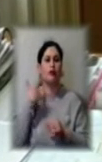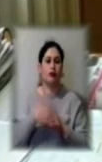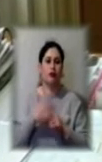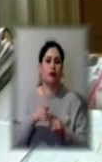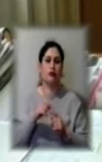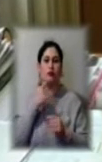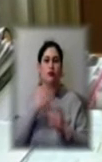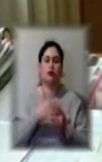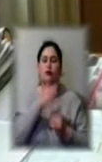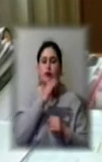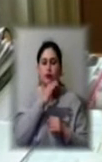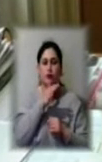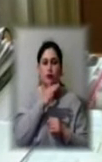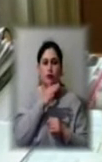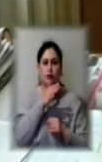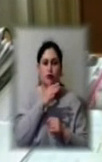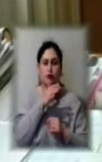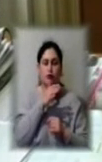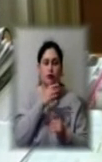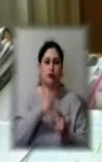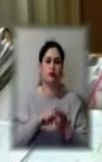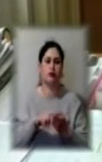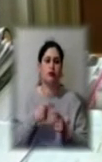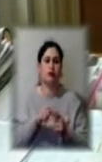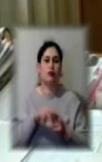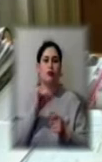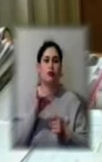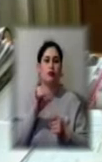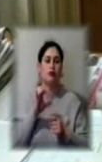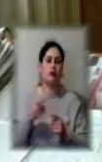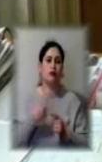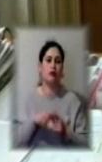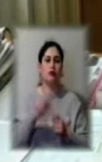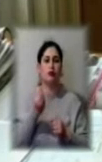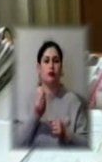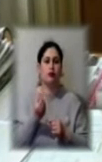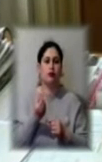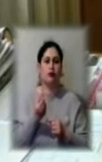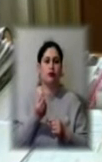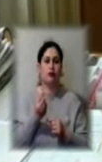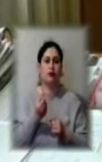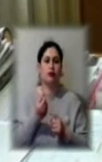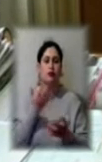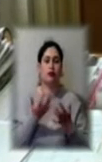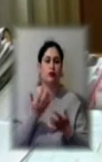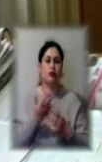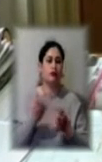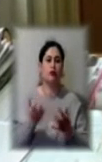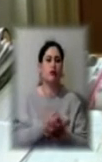часом в зв'язку з коронавірусом цих грошей, не знайдеться